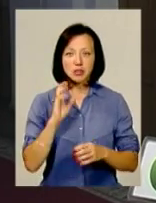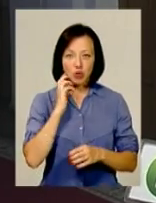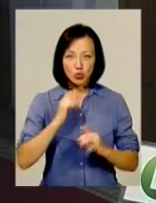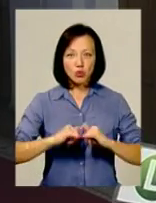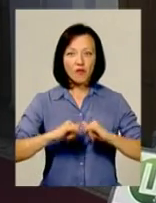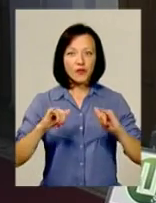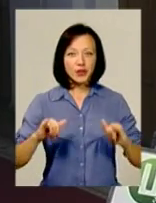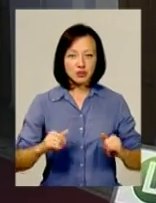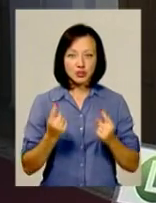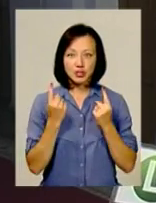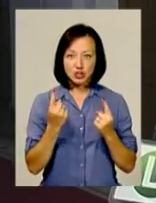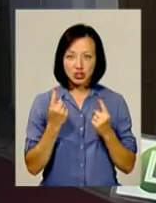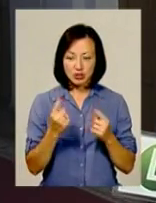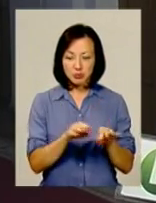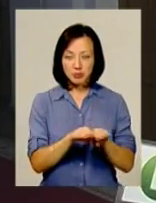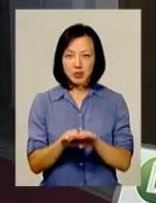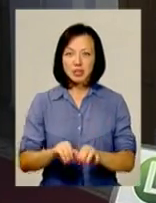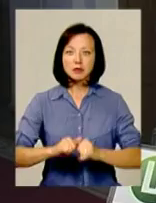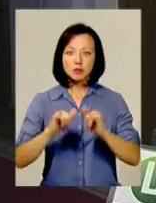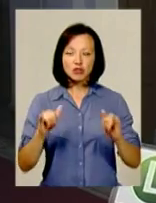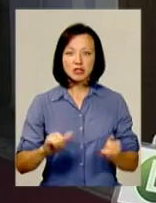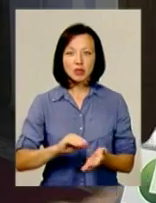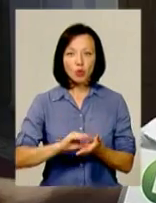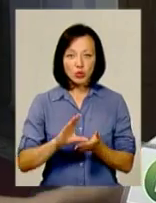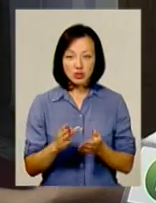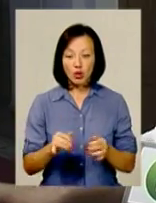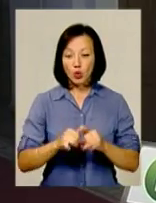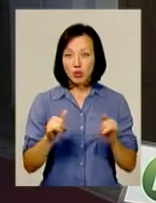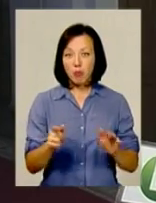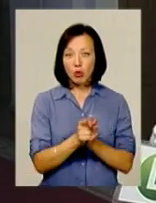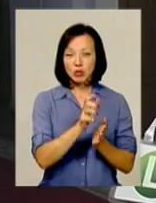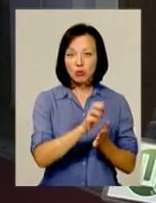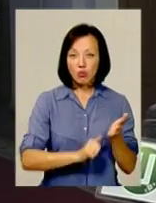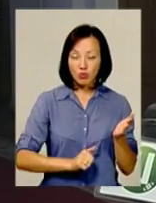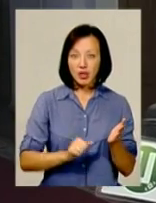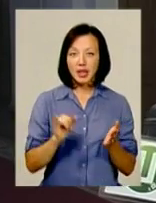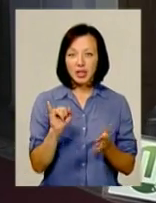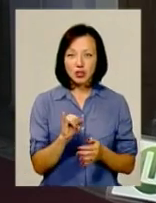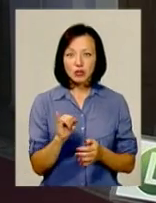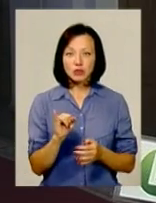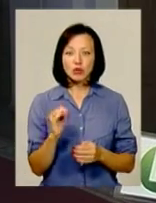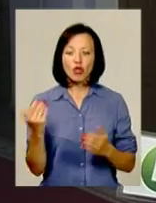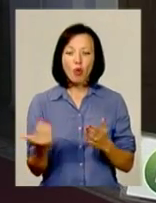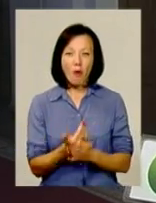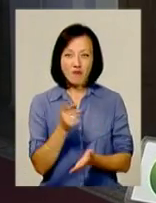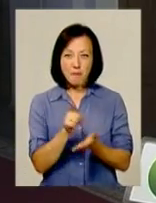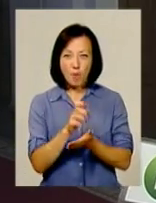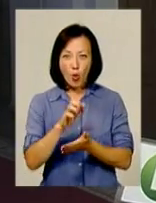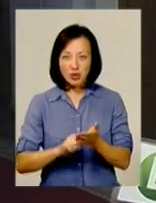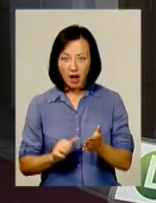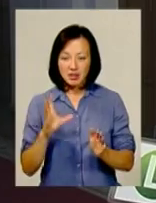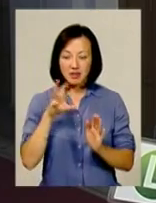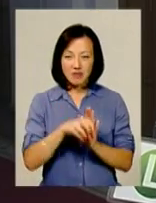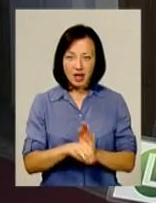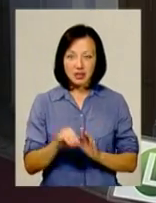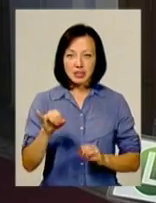виросли. В значній мірі збільшилися надходження і за рахунок розширення податкової бази, і за рахунок того, що нові податки введені, і за рахунок того, що